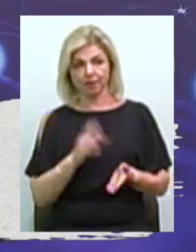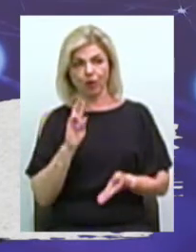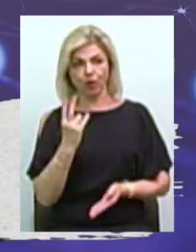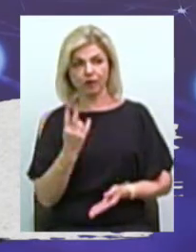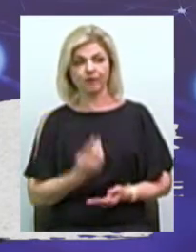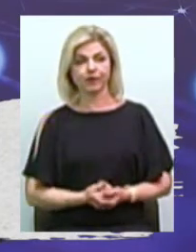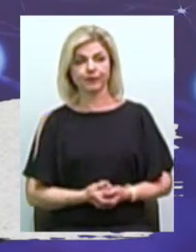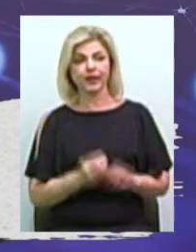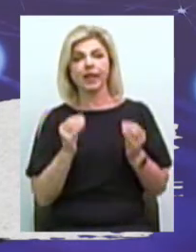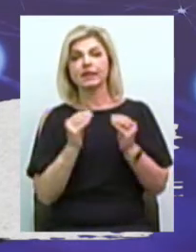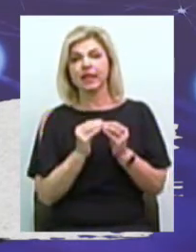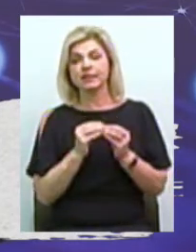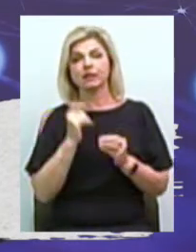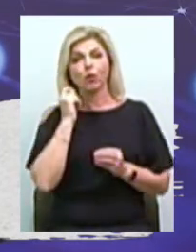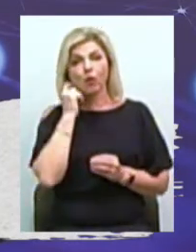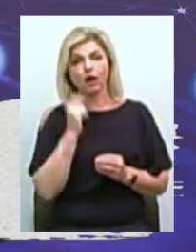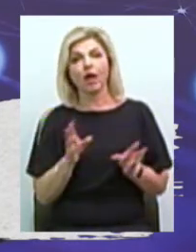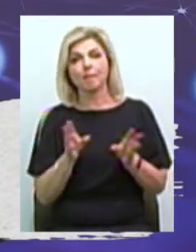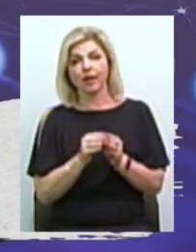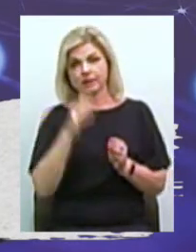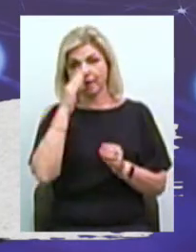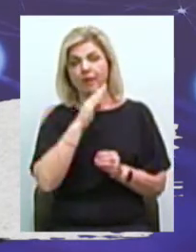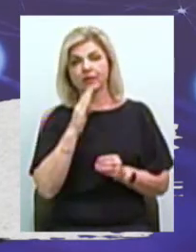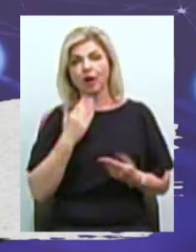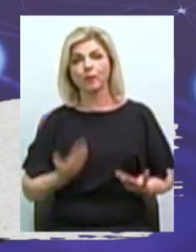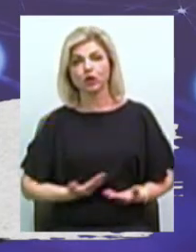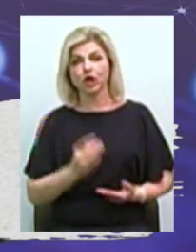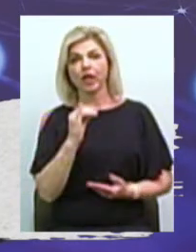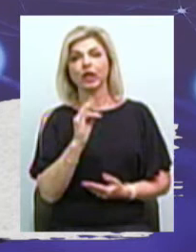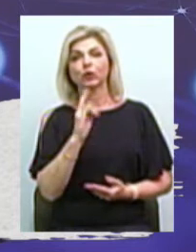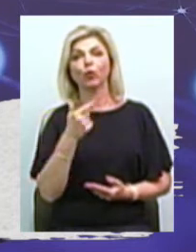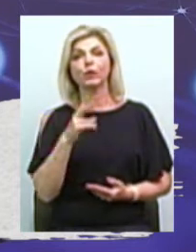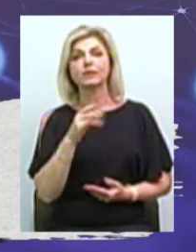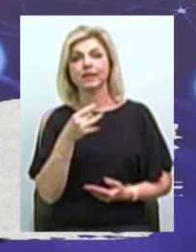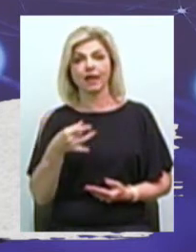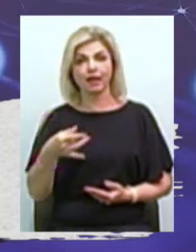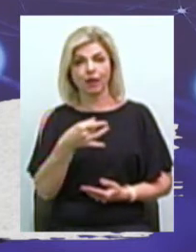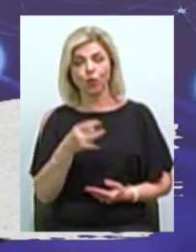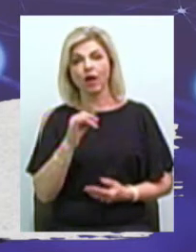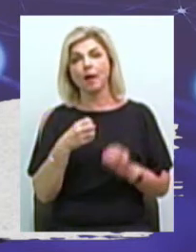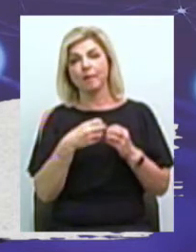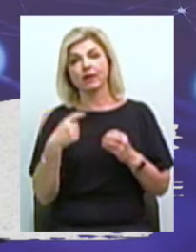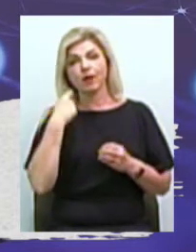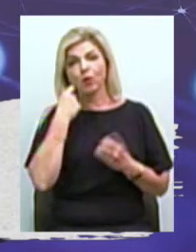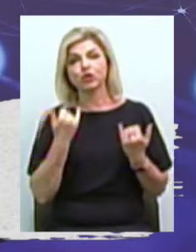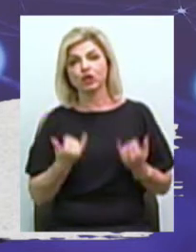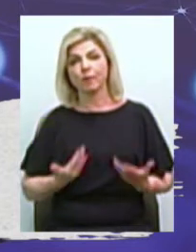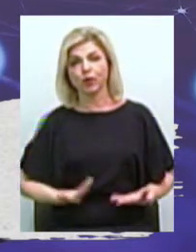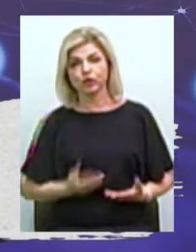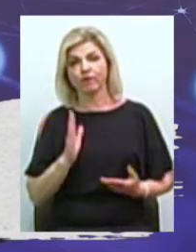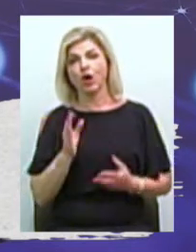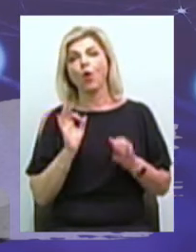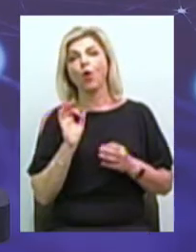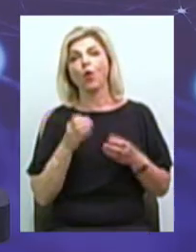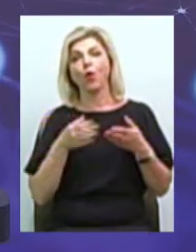10 років з батьками прожив в Інгульському районі І 15 років зараз вже проживаю в Карибельному